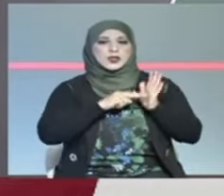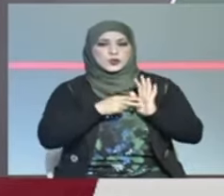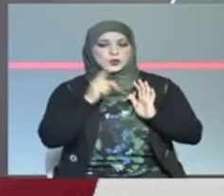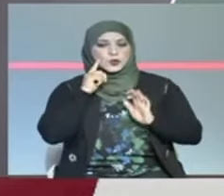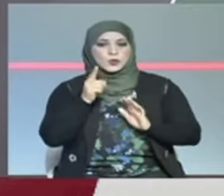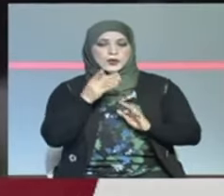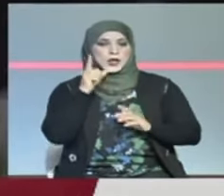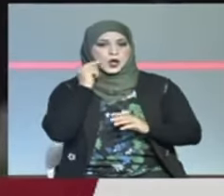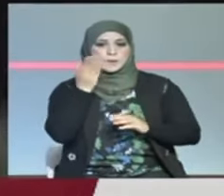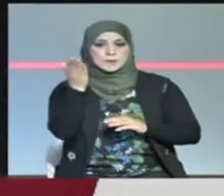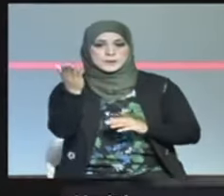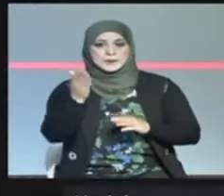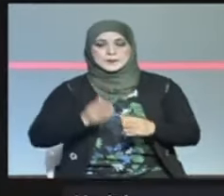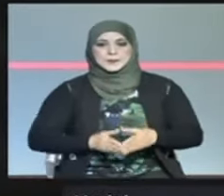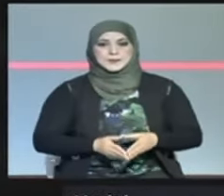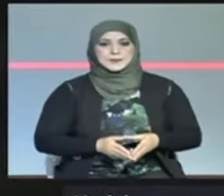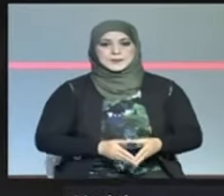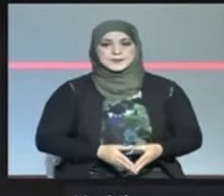فافيرينكا